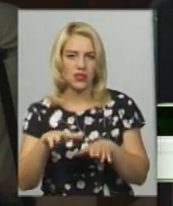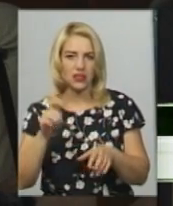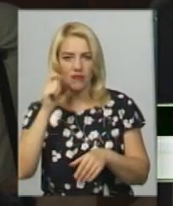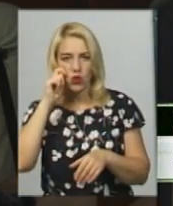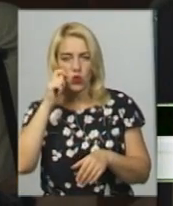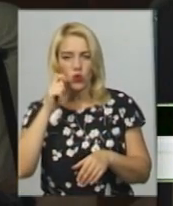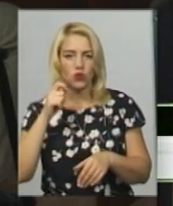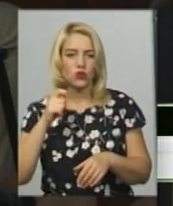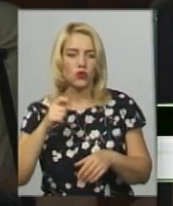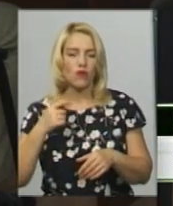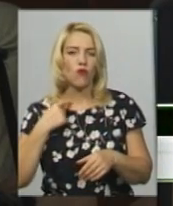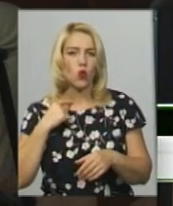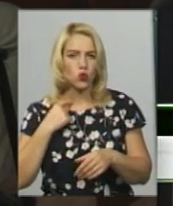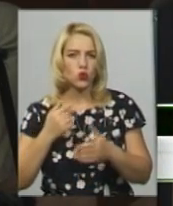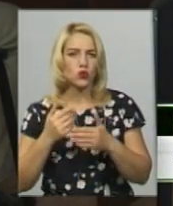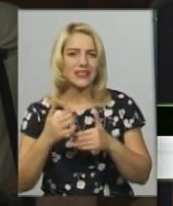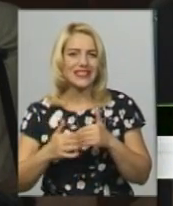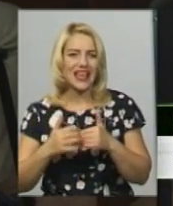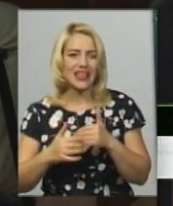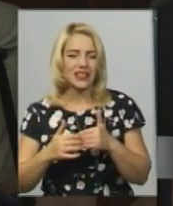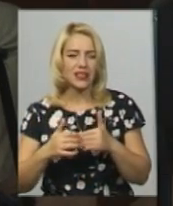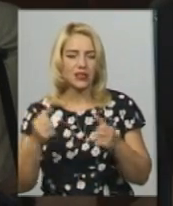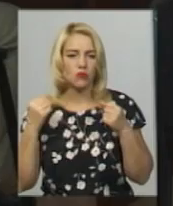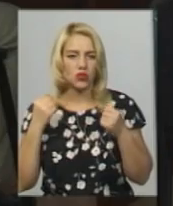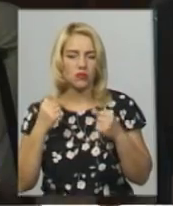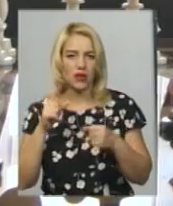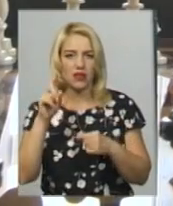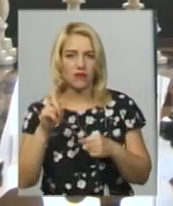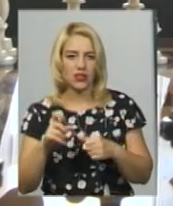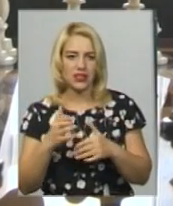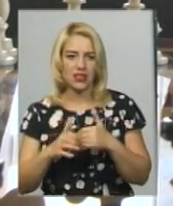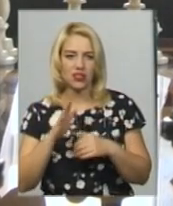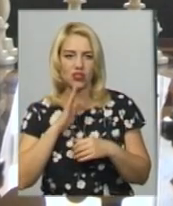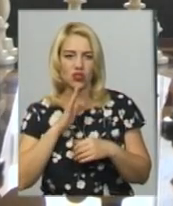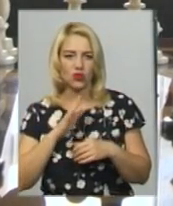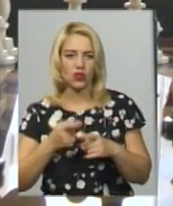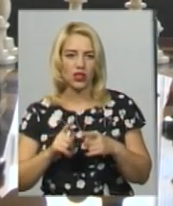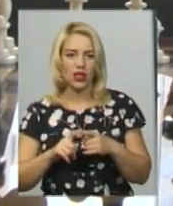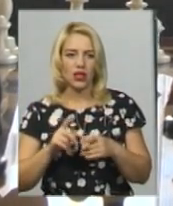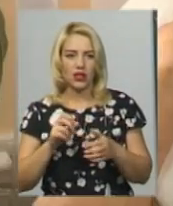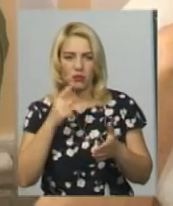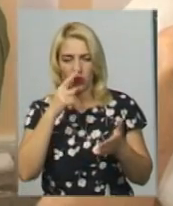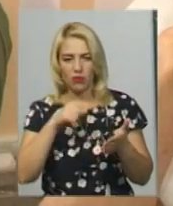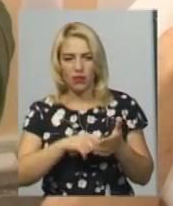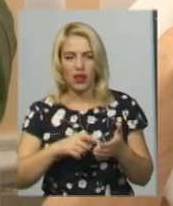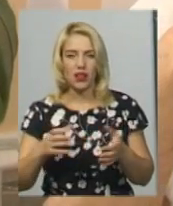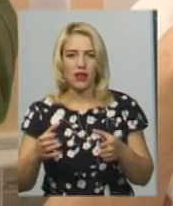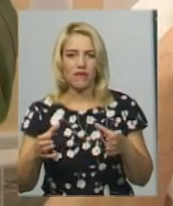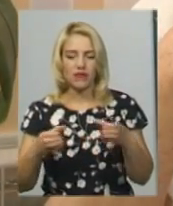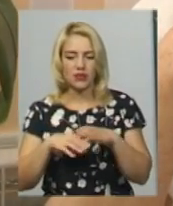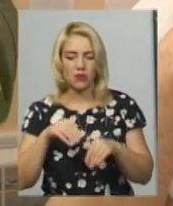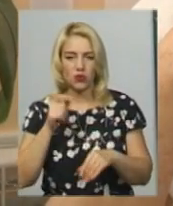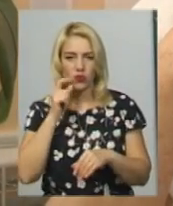спортсменів з враженням опорно-рухового апарату серед жінок, хто попала в збірну України. Дуже